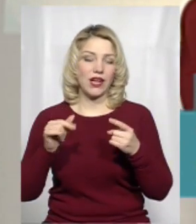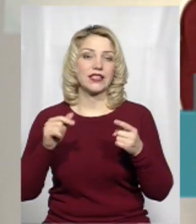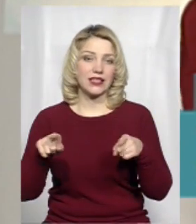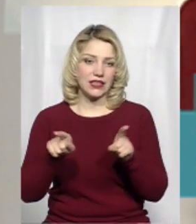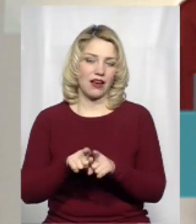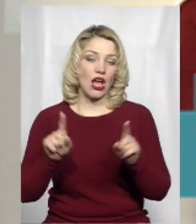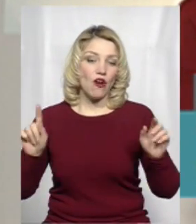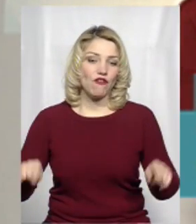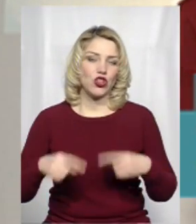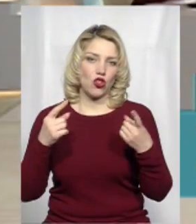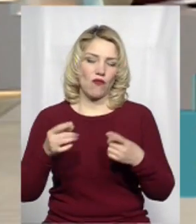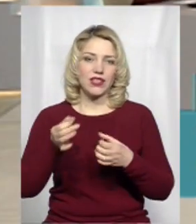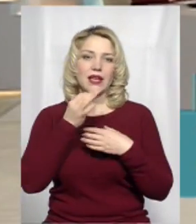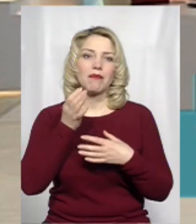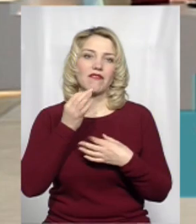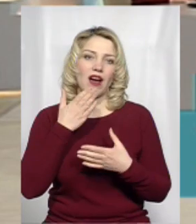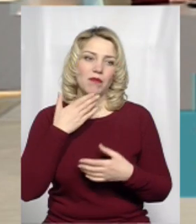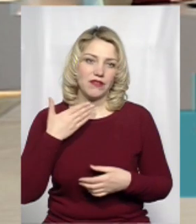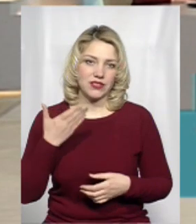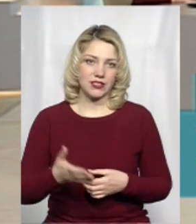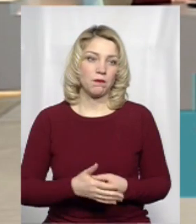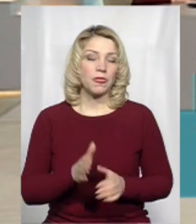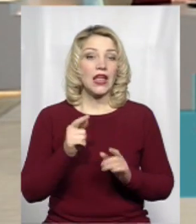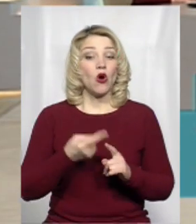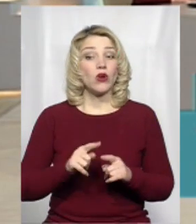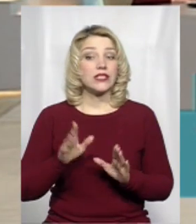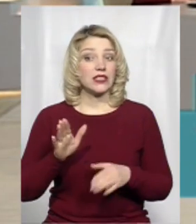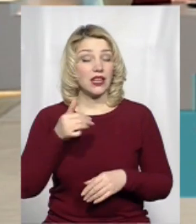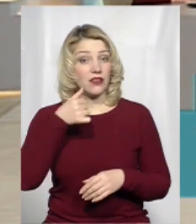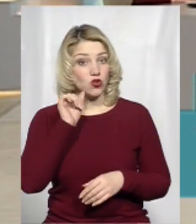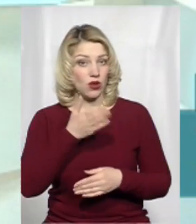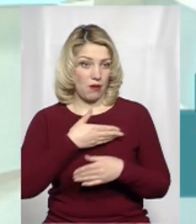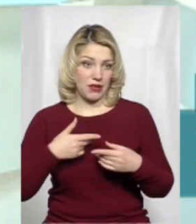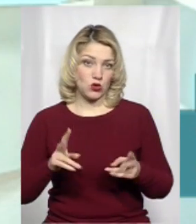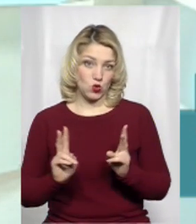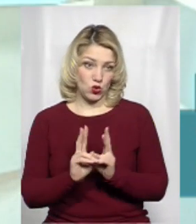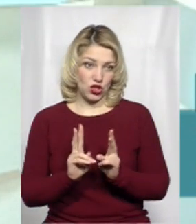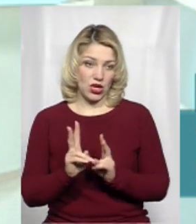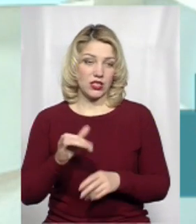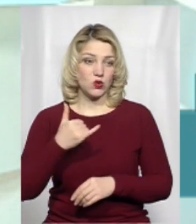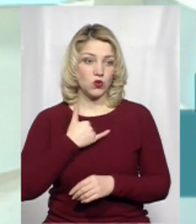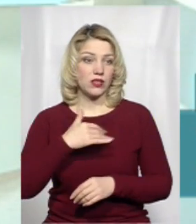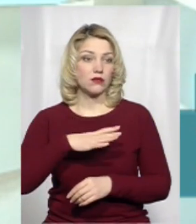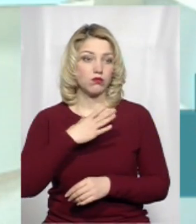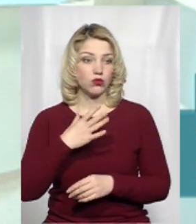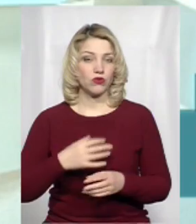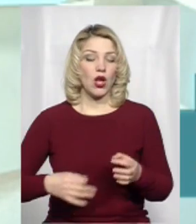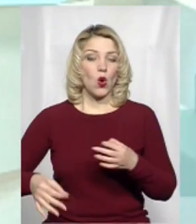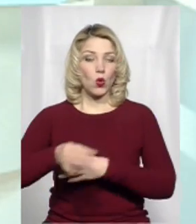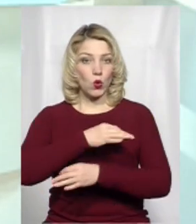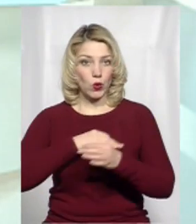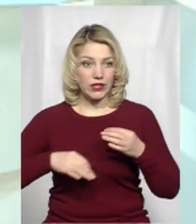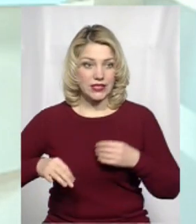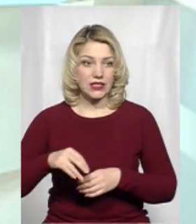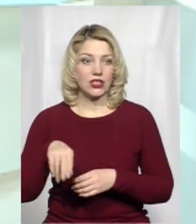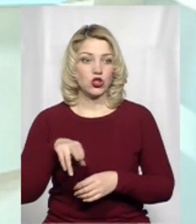відновити привабливість туристичну? Ну, оце тільки вчора ми зустрічалися, в нас було круглий стіл